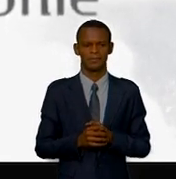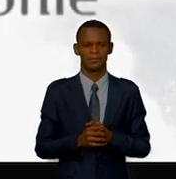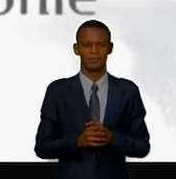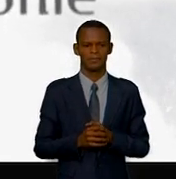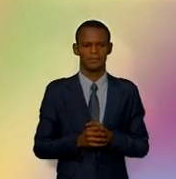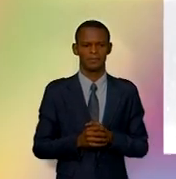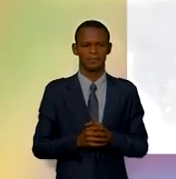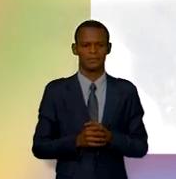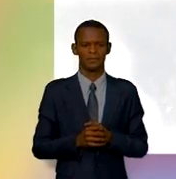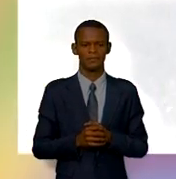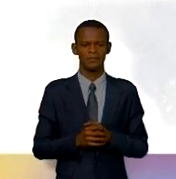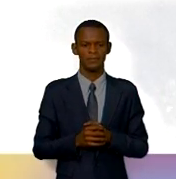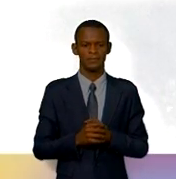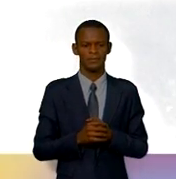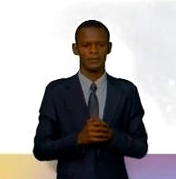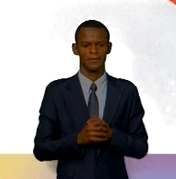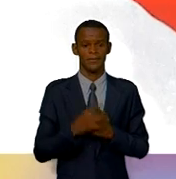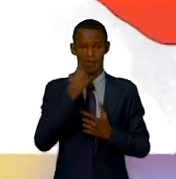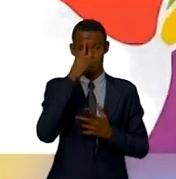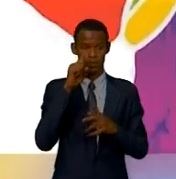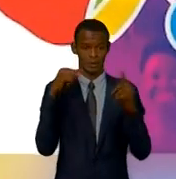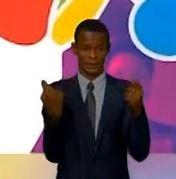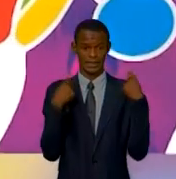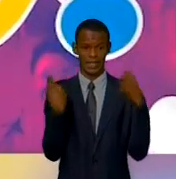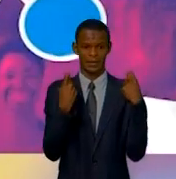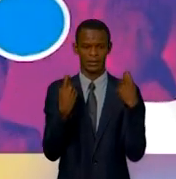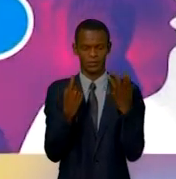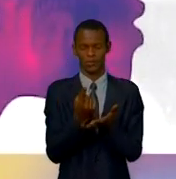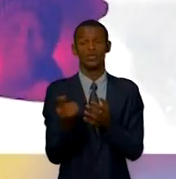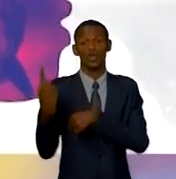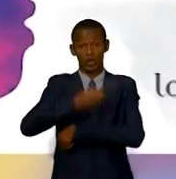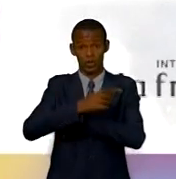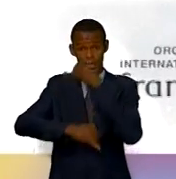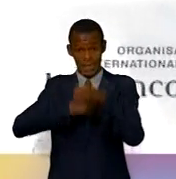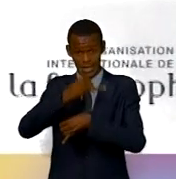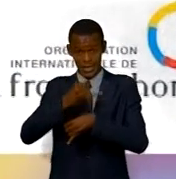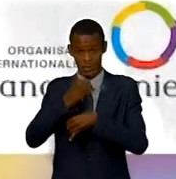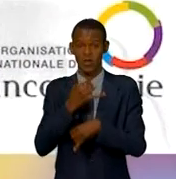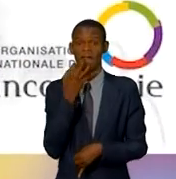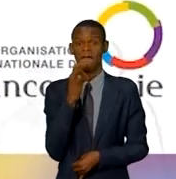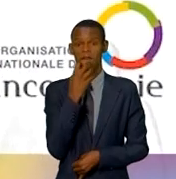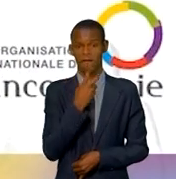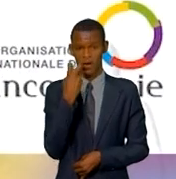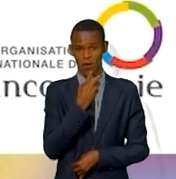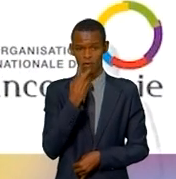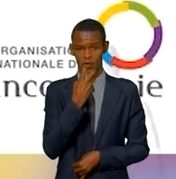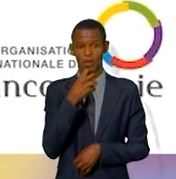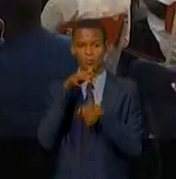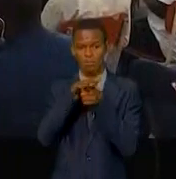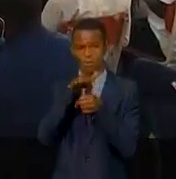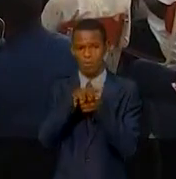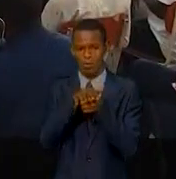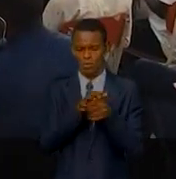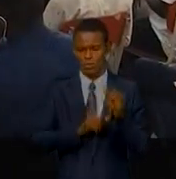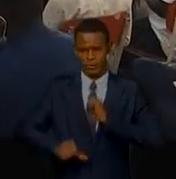En marge de la célébration de la journée internationale de la francophonie, plusieurs activités ont été organisées à travers le pays.